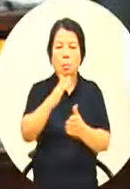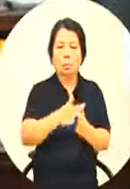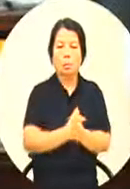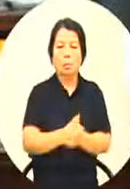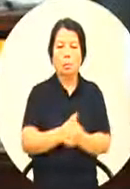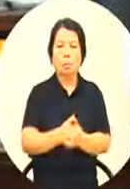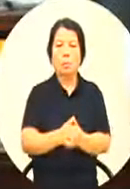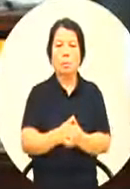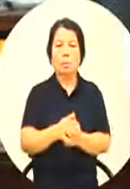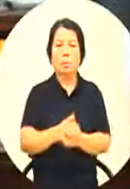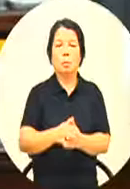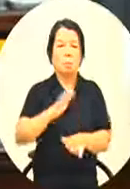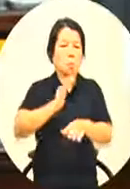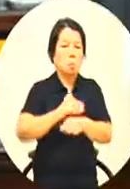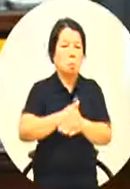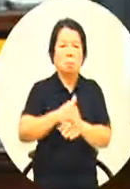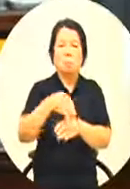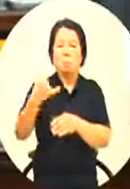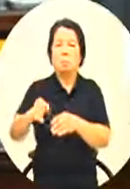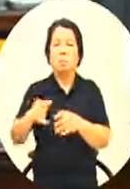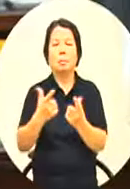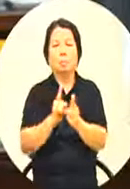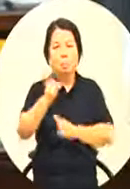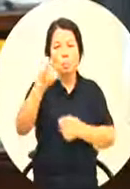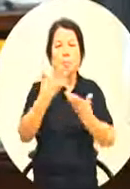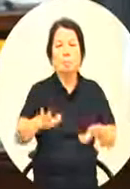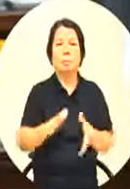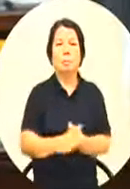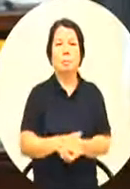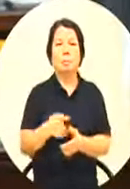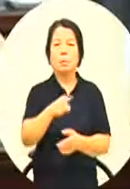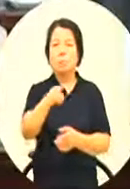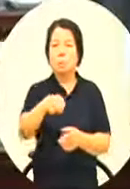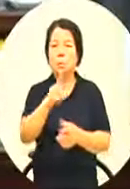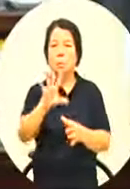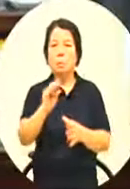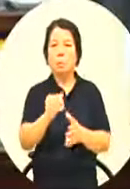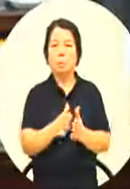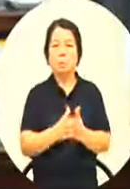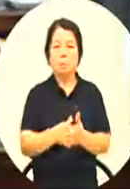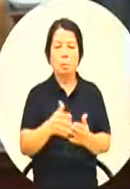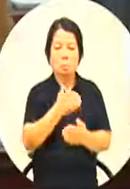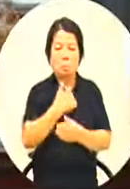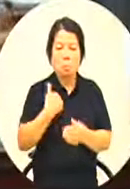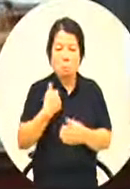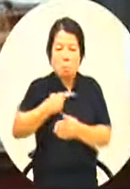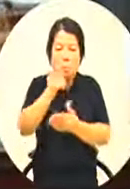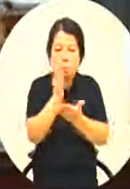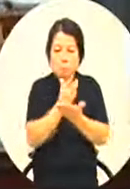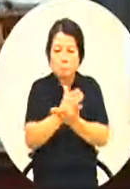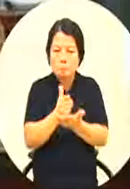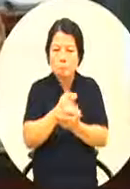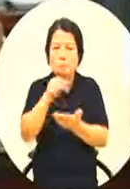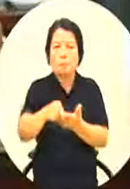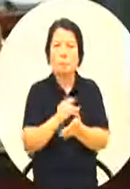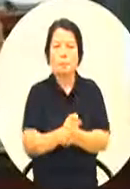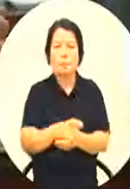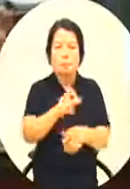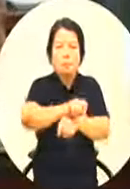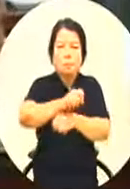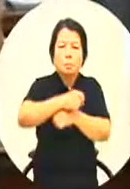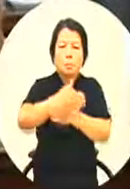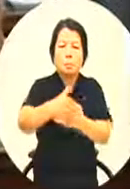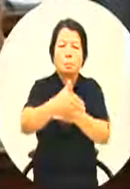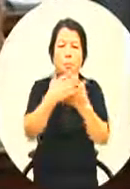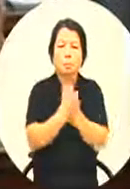合到没合差很多了那你们有没有能力去判读哪一个课程适合哪一个level